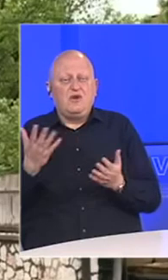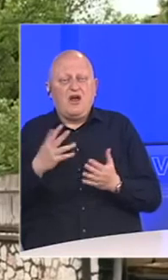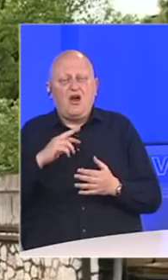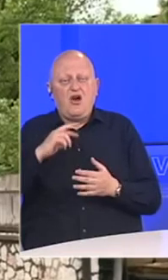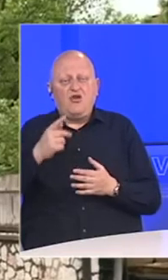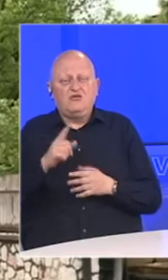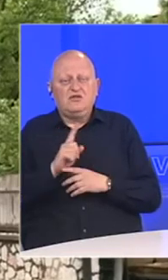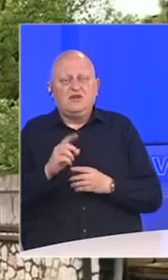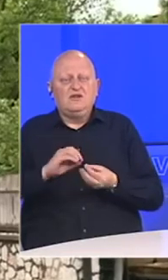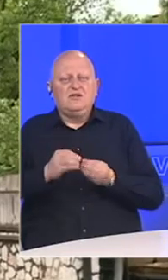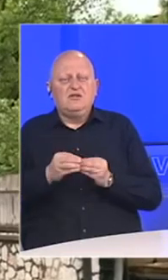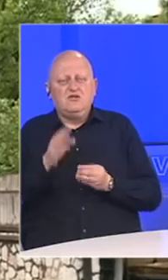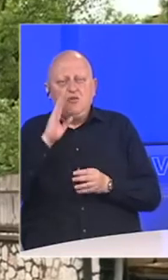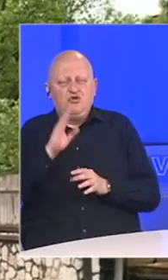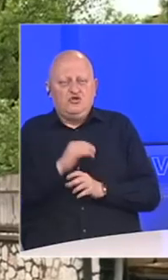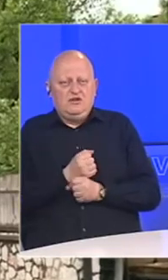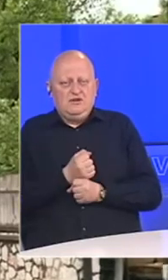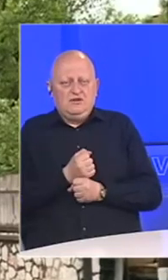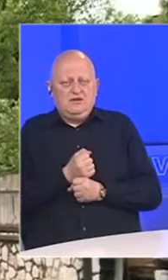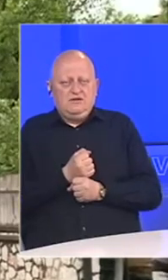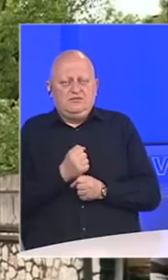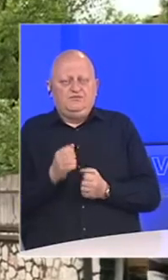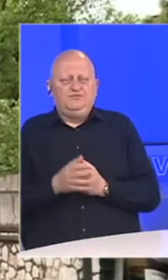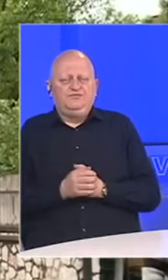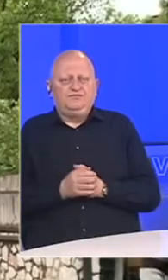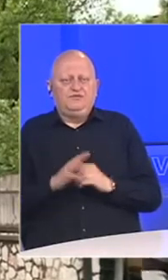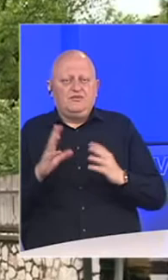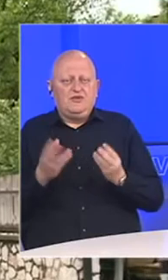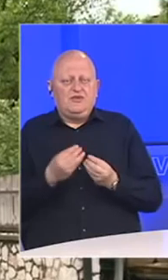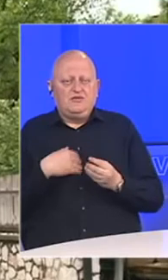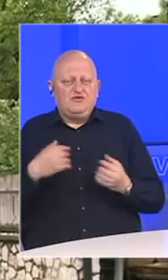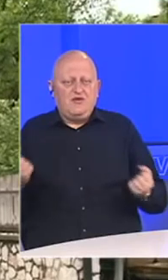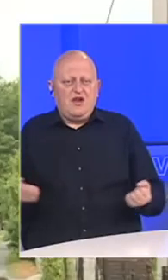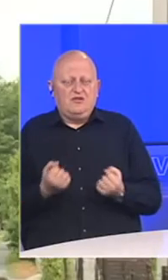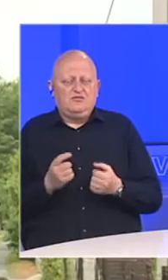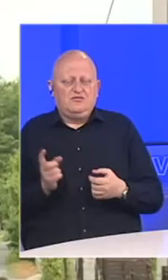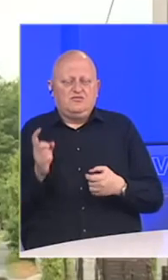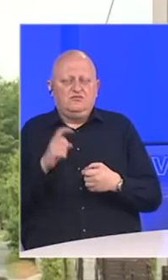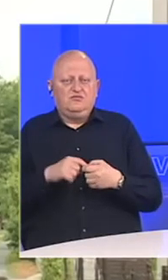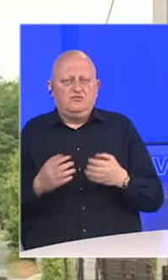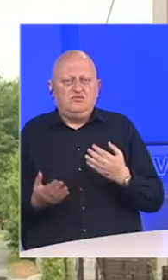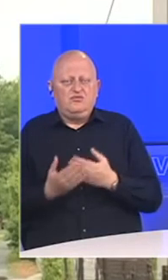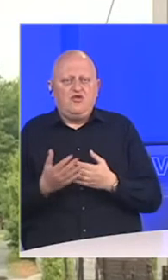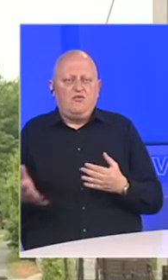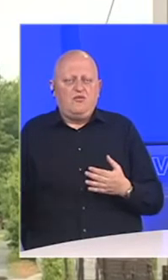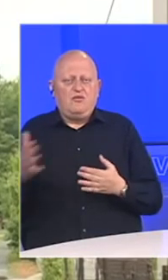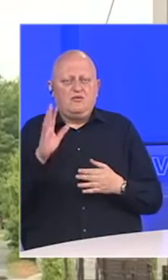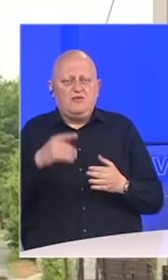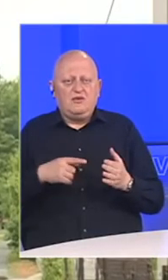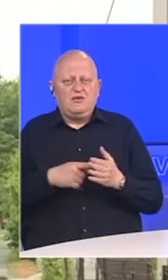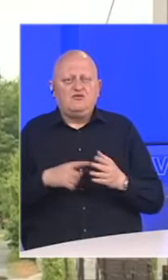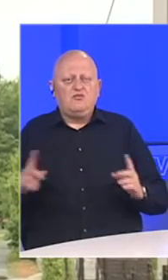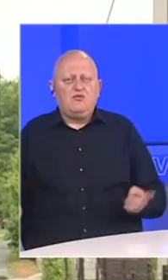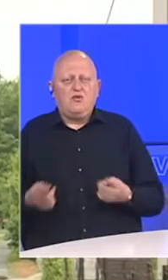odgovor na trenutnu kriznu u Bosni i Hercegovini. Zajedno sa svojim aktivistima pridružili smo se jednom novom pokretu koji ima za cilj